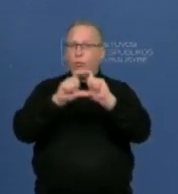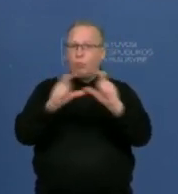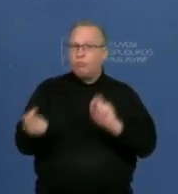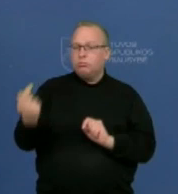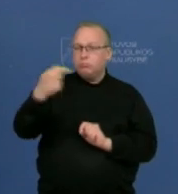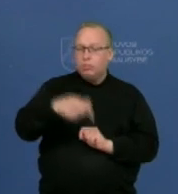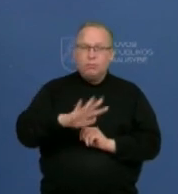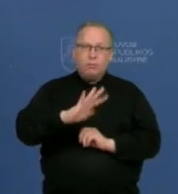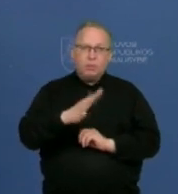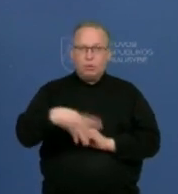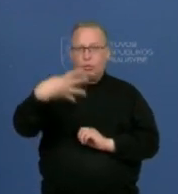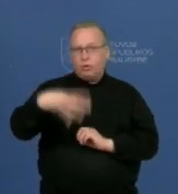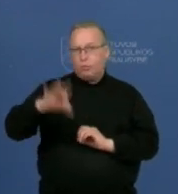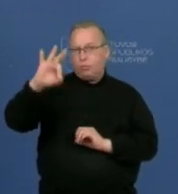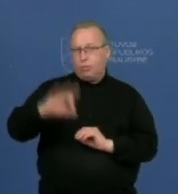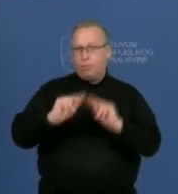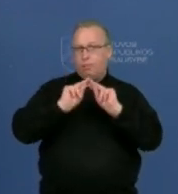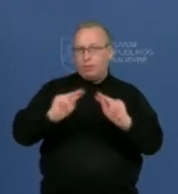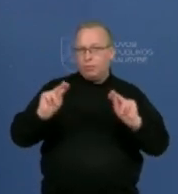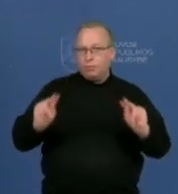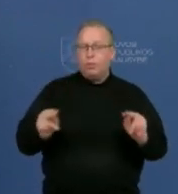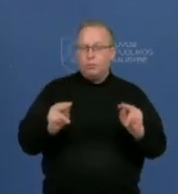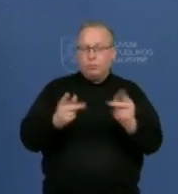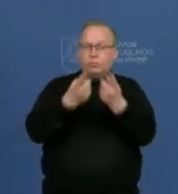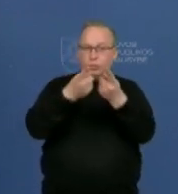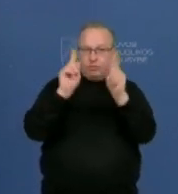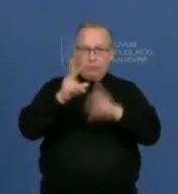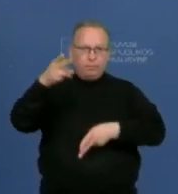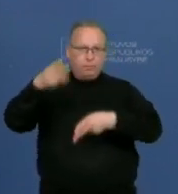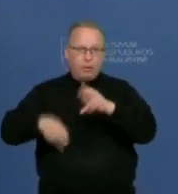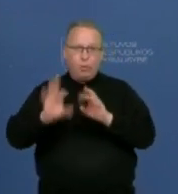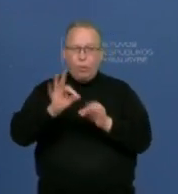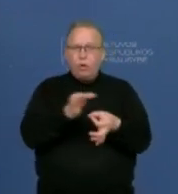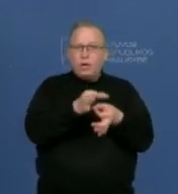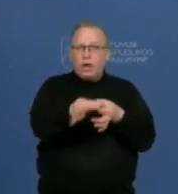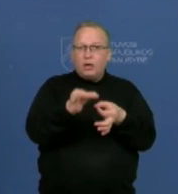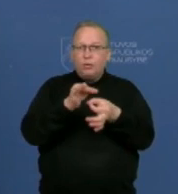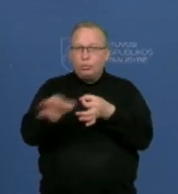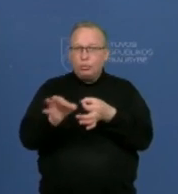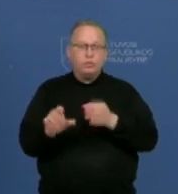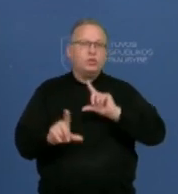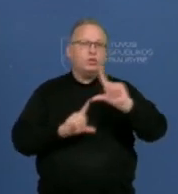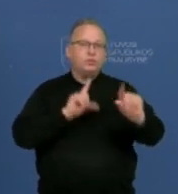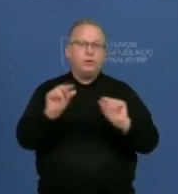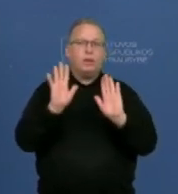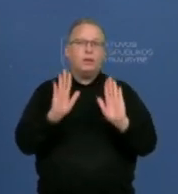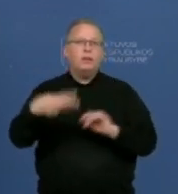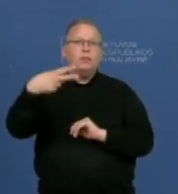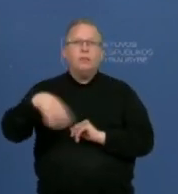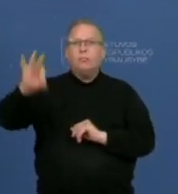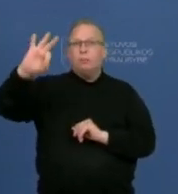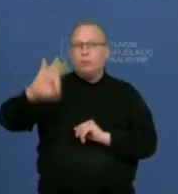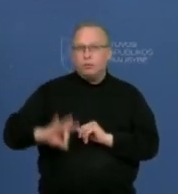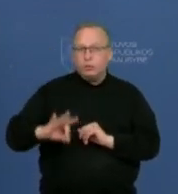ateina tik apie 40 procentų pedagogikos studijų absolventų, o į regionus išvyksta iš jų tik apie 20